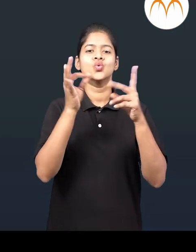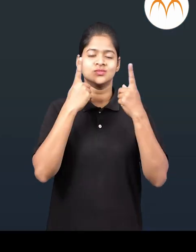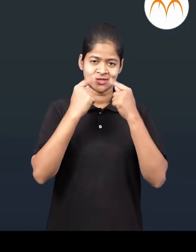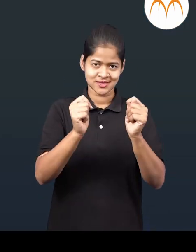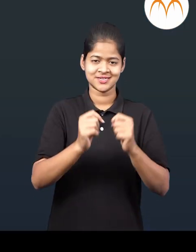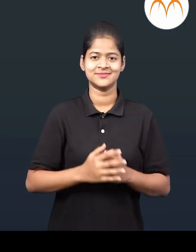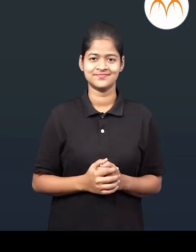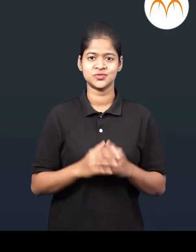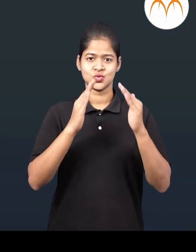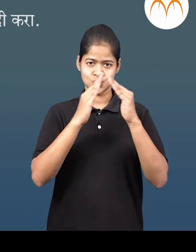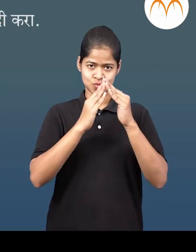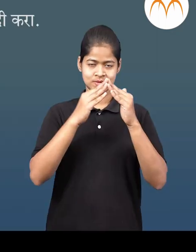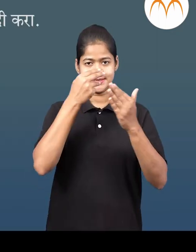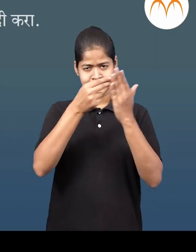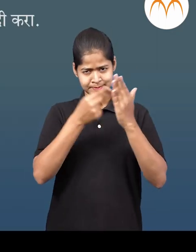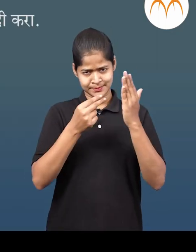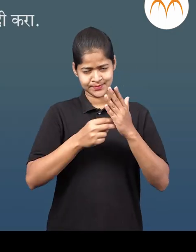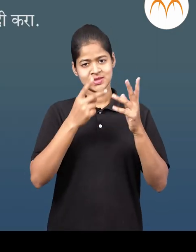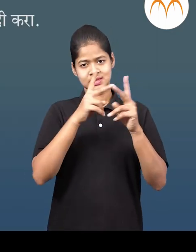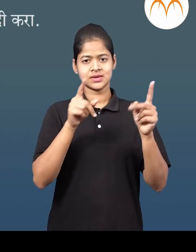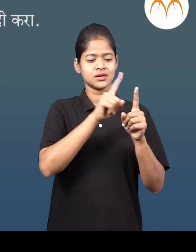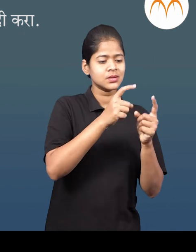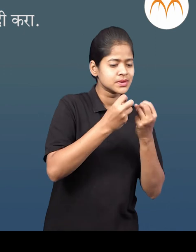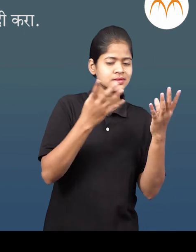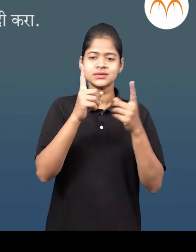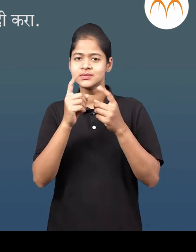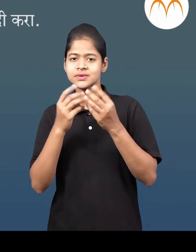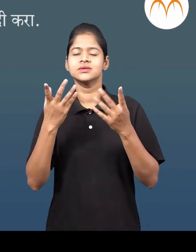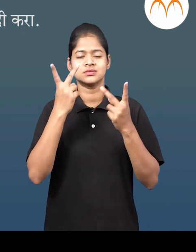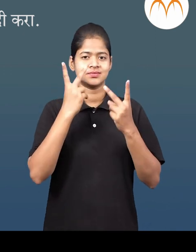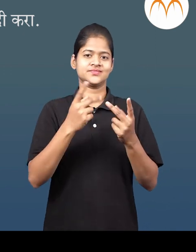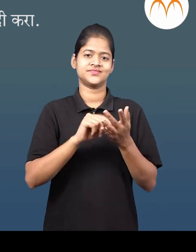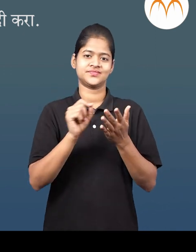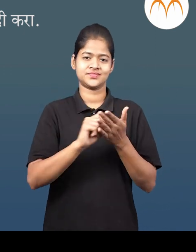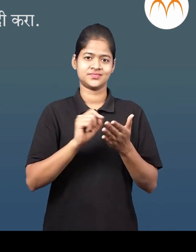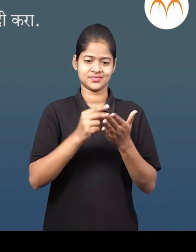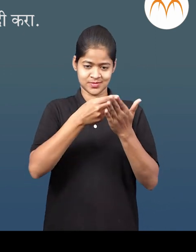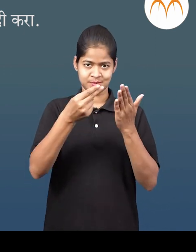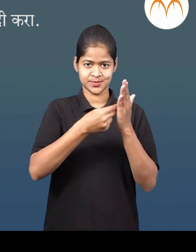करुंतर पहा तुम्हा घरातील एक अनेक वस्तु ची यादी तयार करा